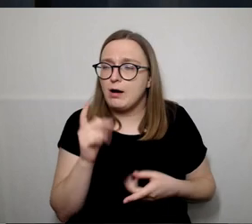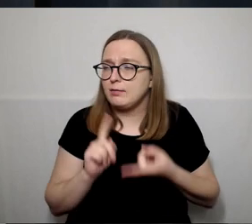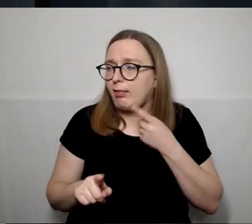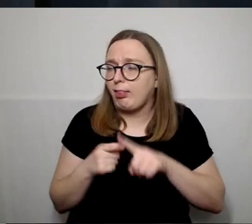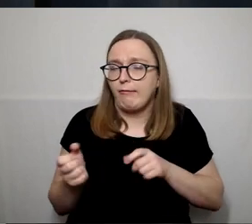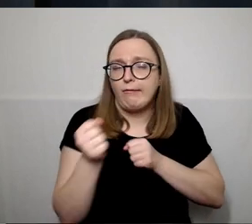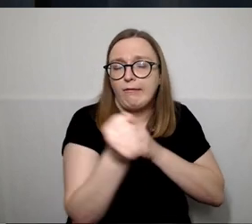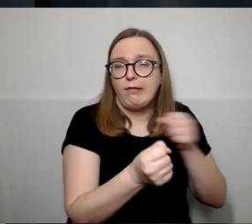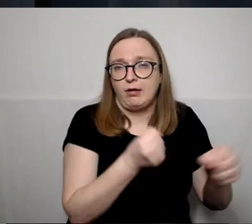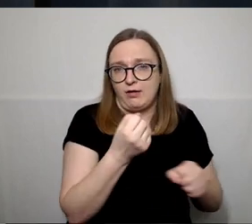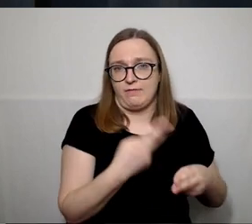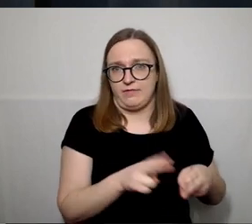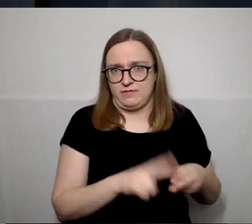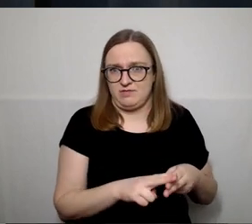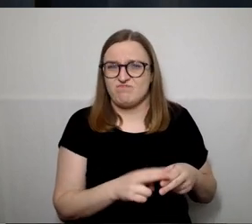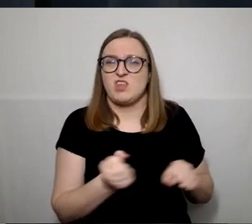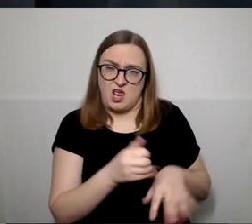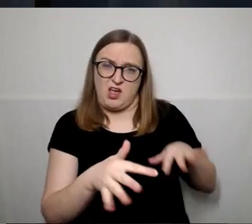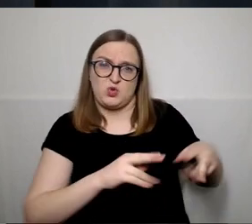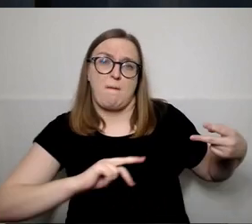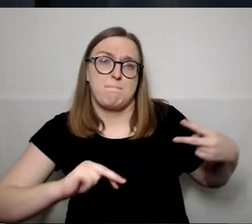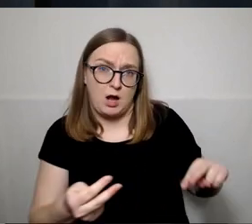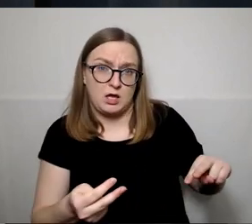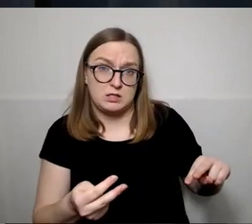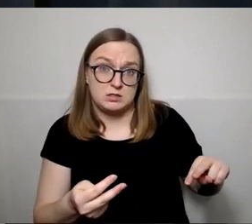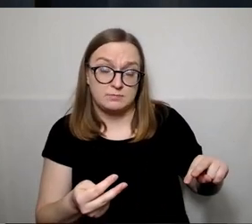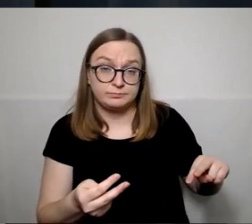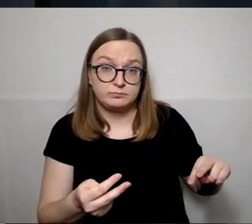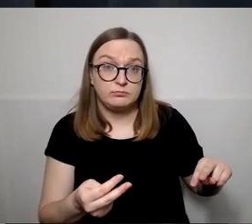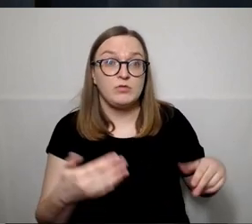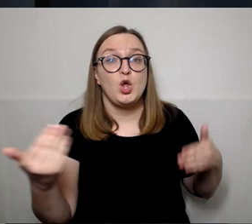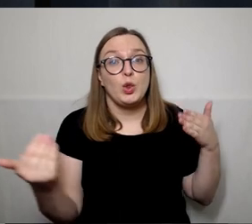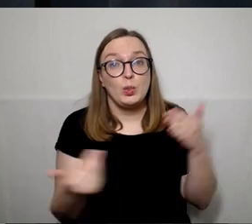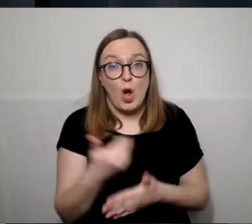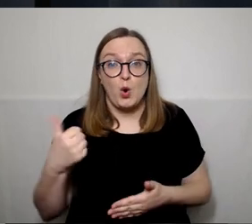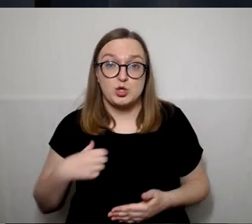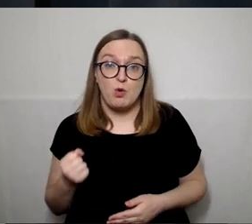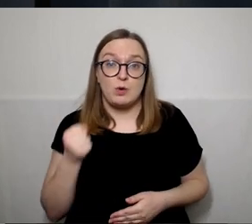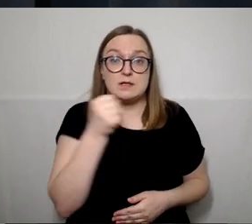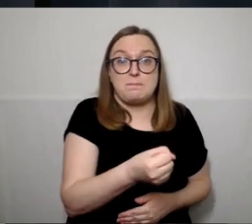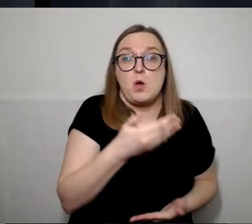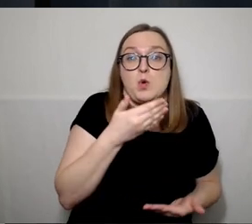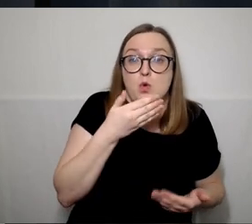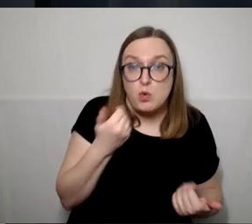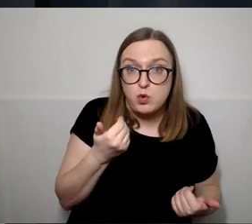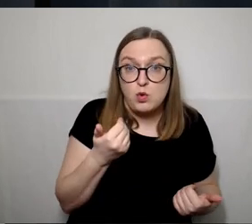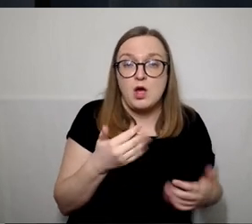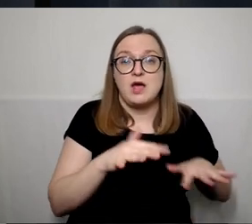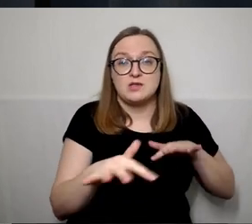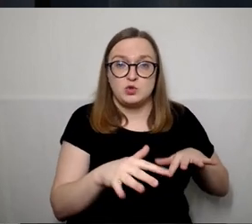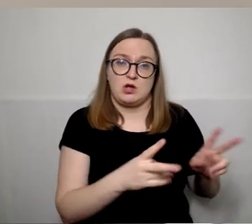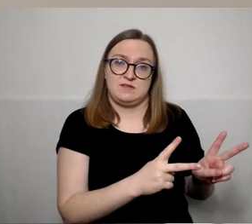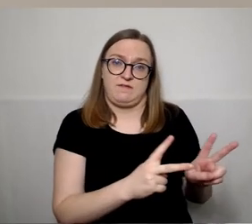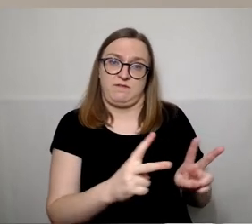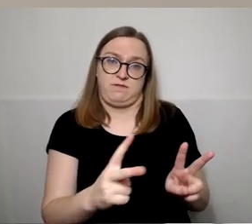Ir šitas, kol nesikeis, kol neišrink žmonės naujų žmonių, tol mes ir turėsim tą situaciją kokią turime.